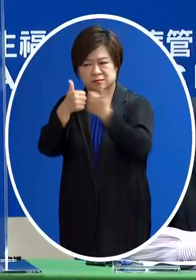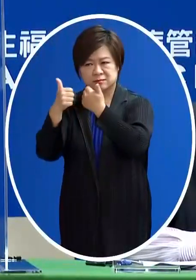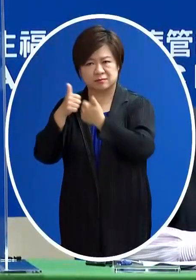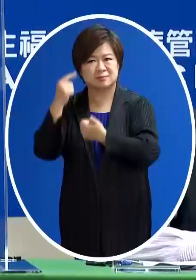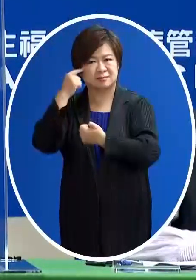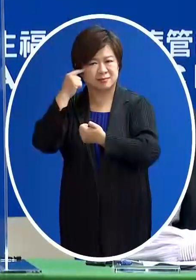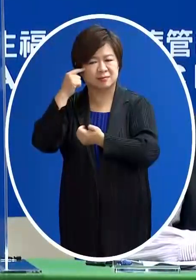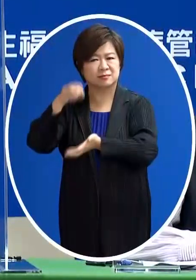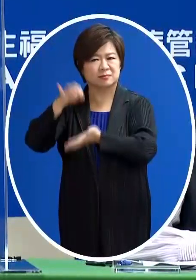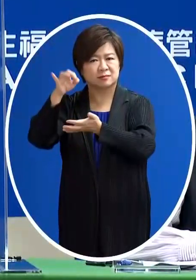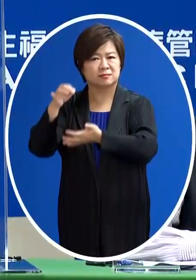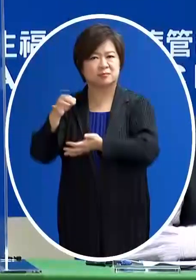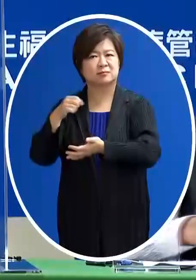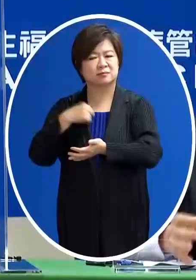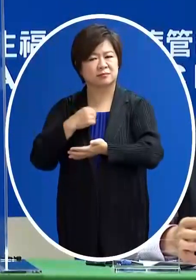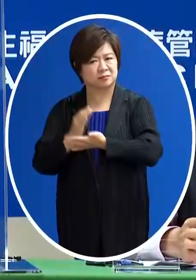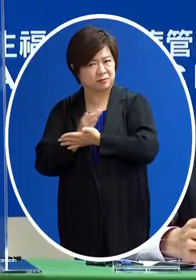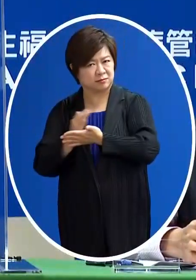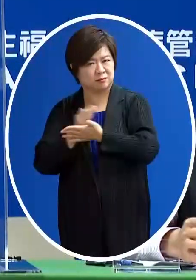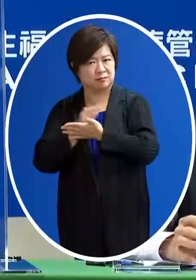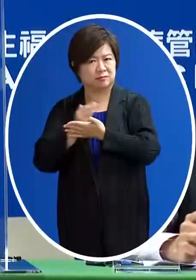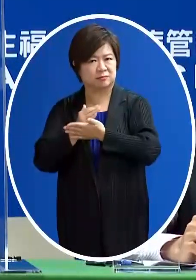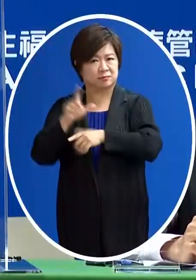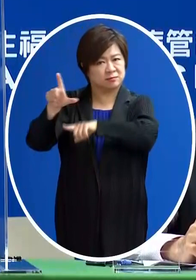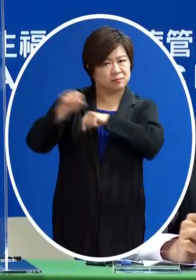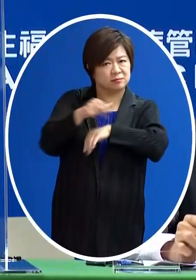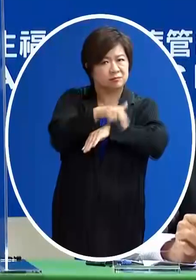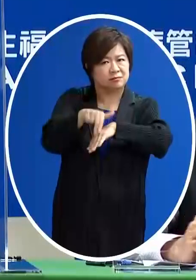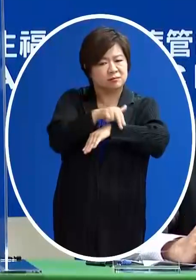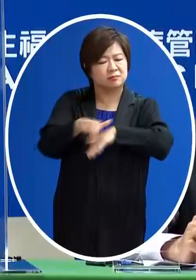來做一個使用方向的一個規劃